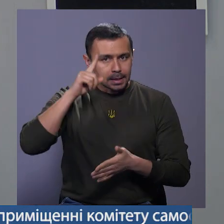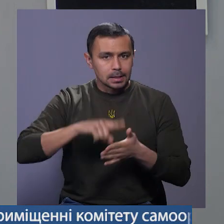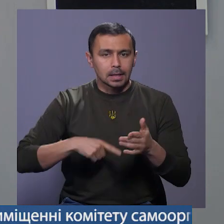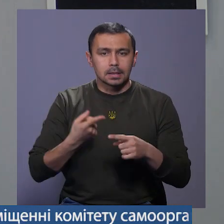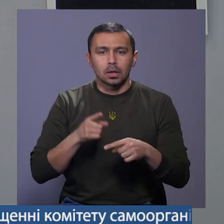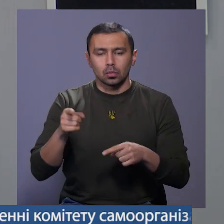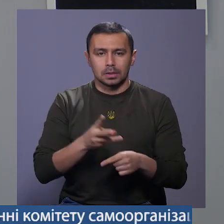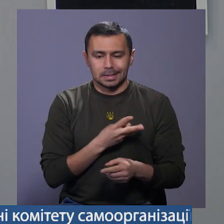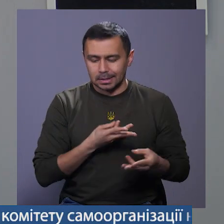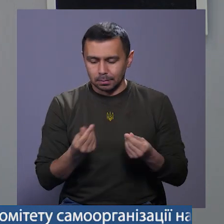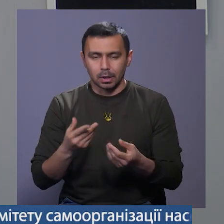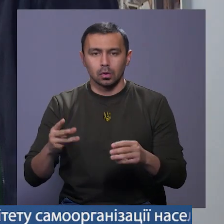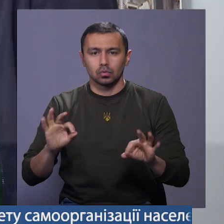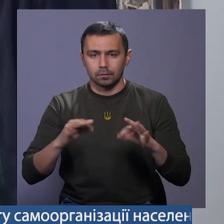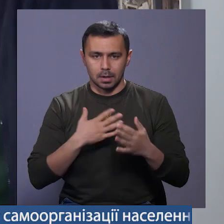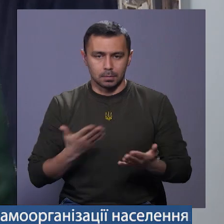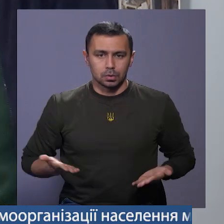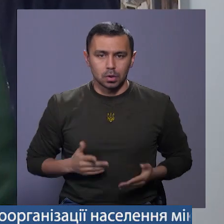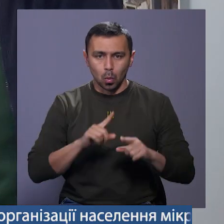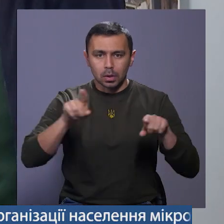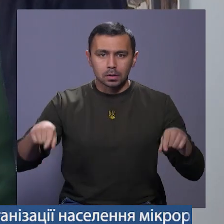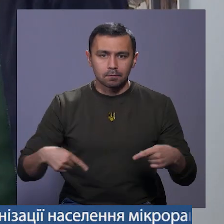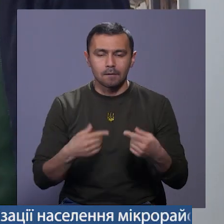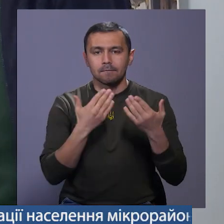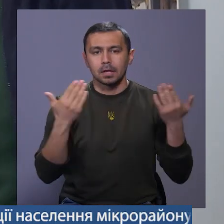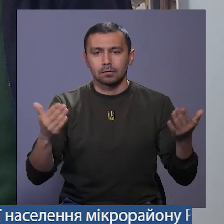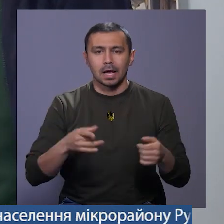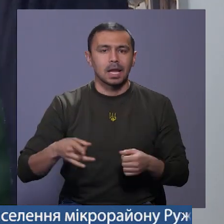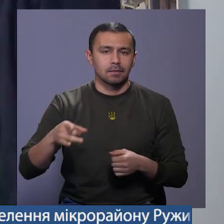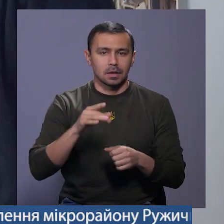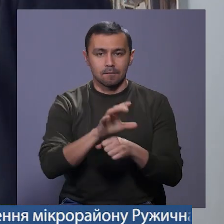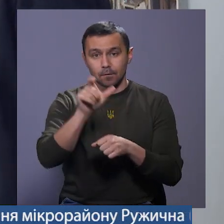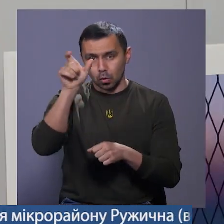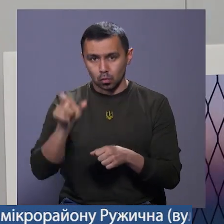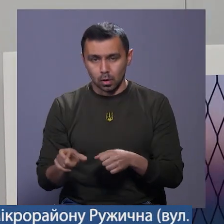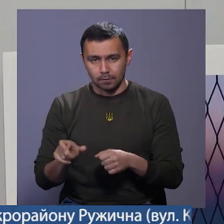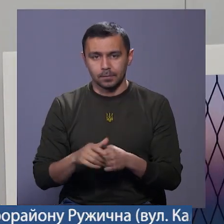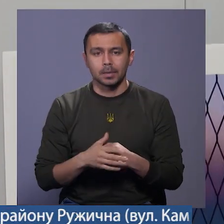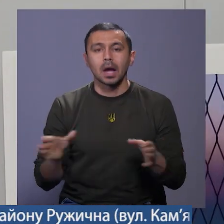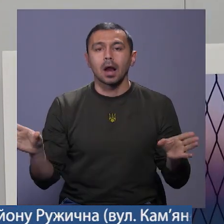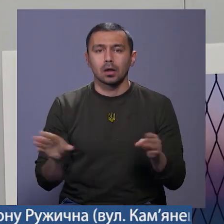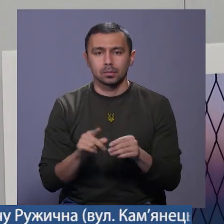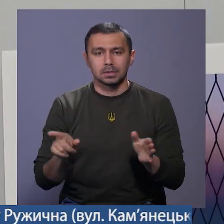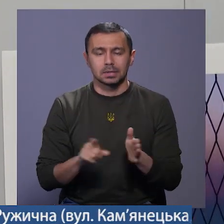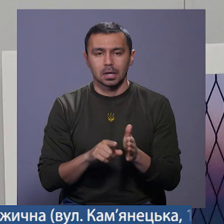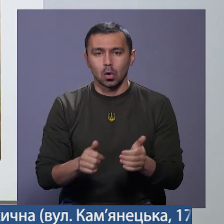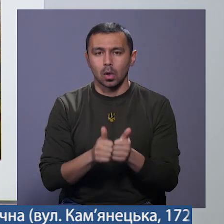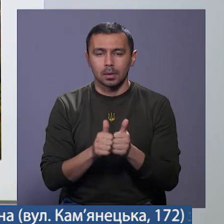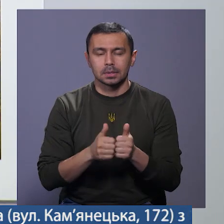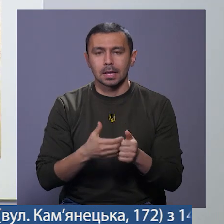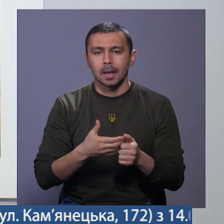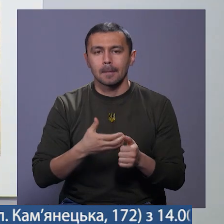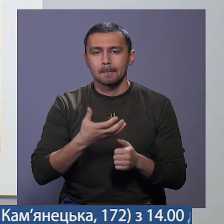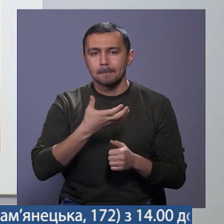той стимул, який дозволяє нам жити. Організував виставку рівненський фотограф Олександр Харват разом із колагами з Південної